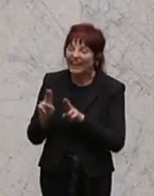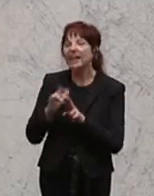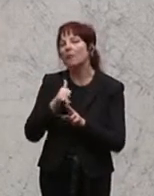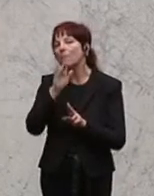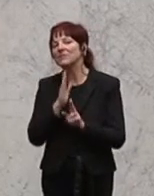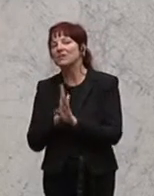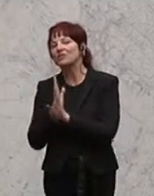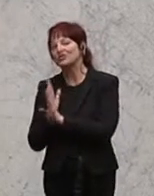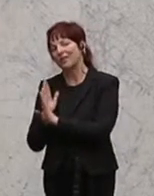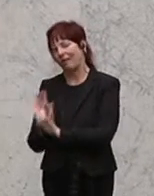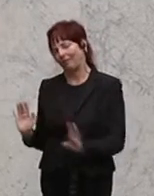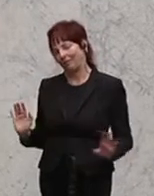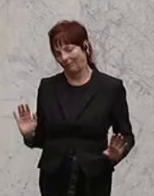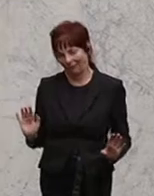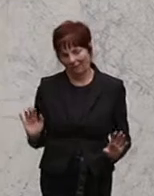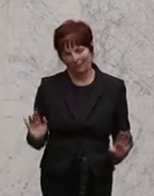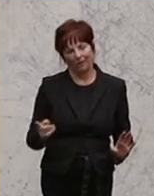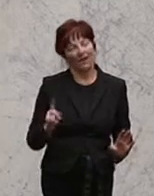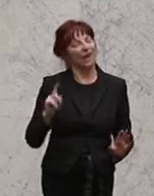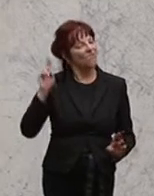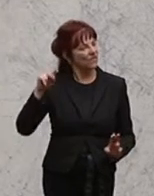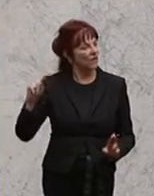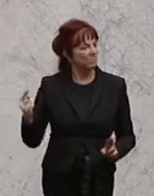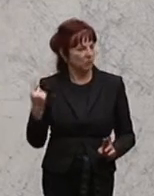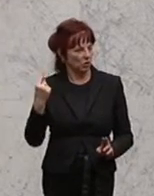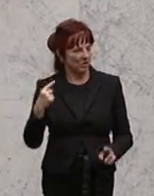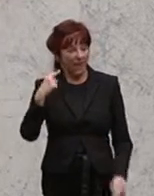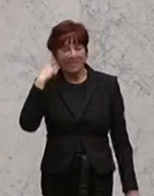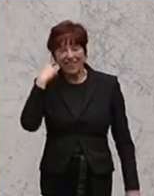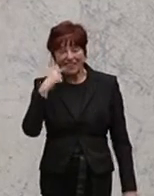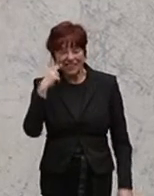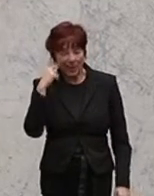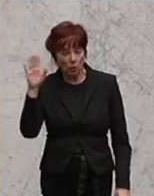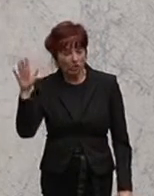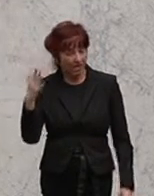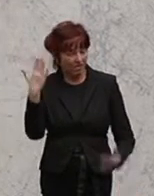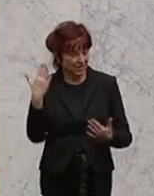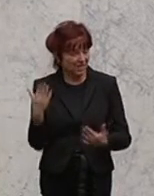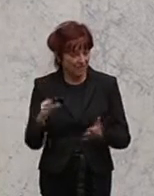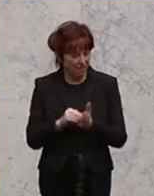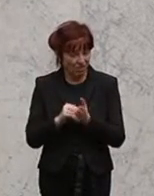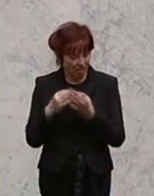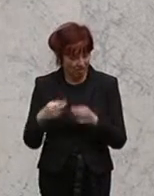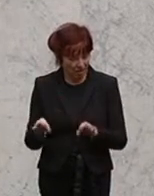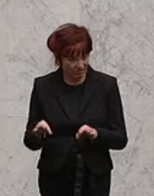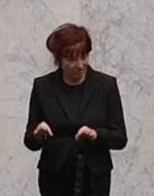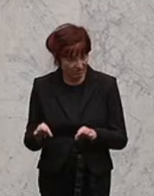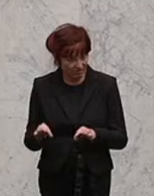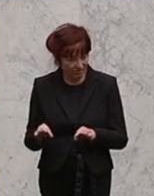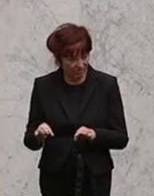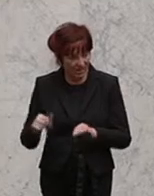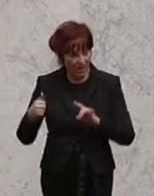Wien besonders sublim, wenn ich die von den NEOS genannte Zahl übernehmen darf, dass hier ein